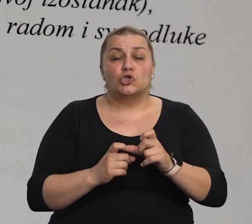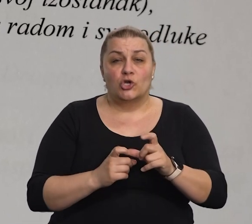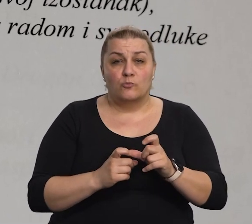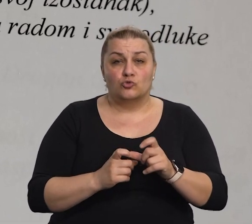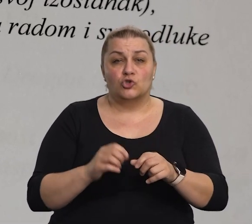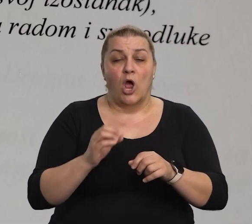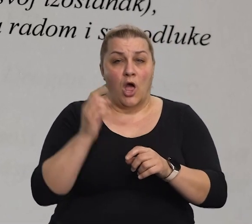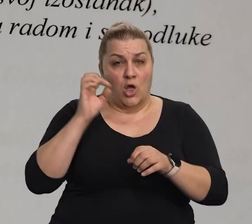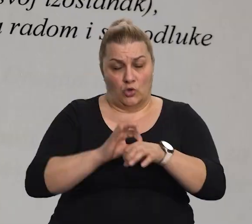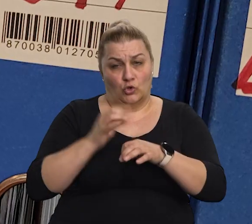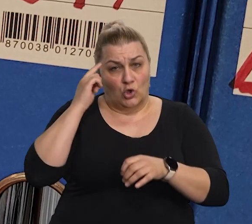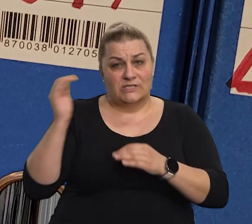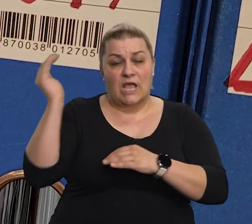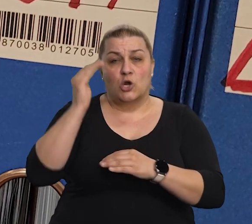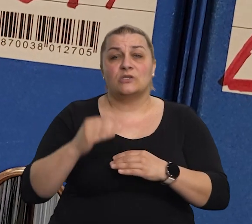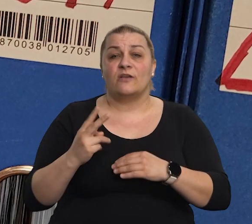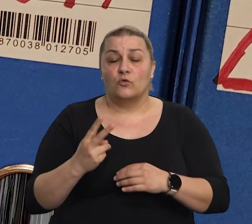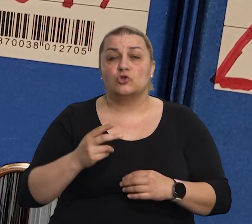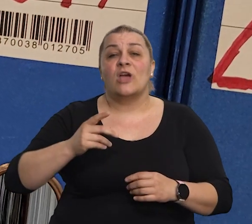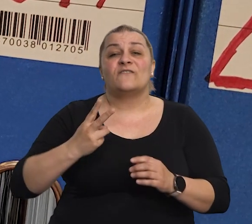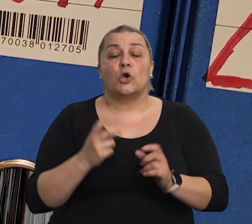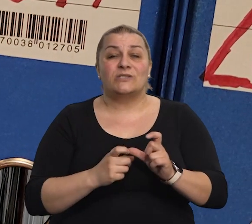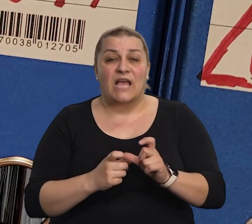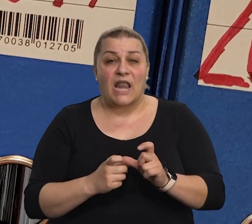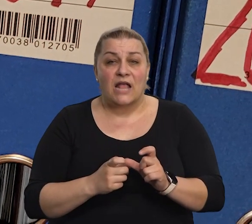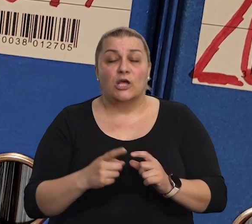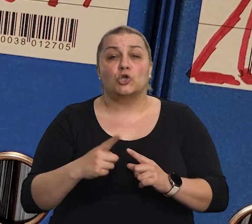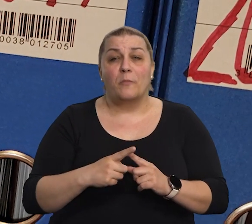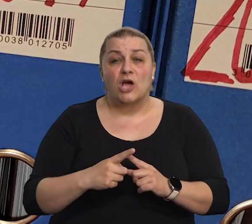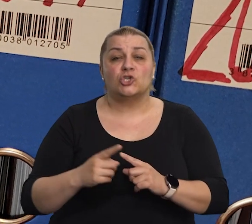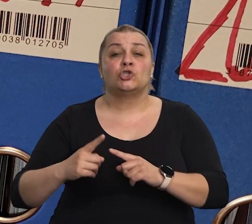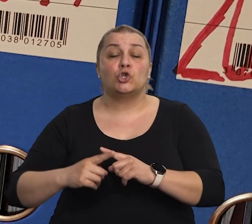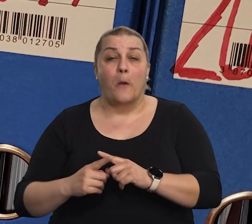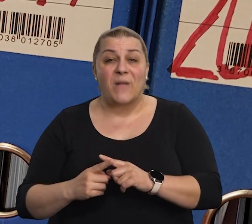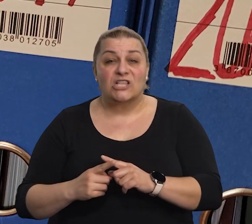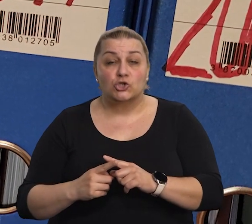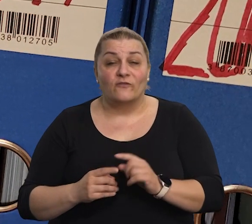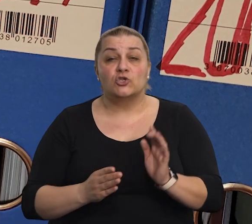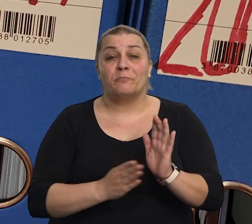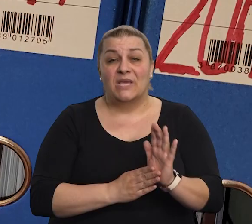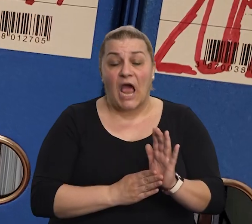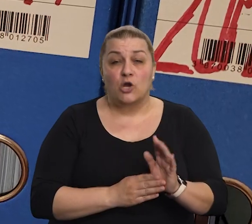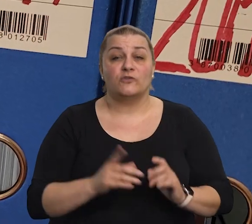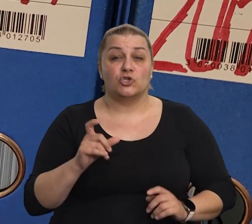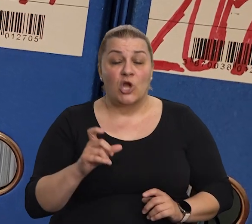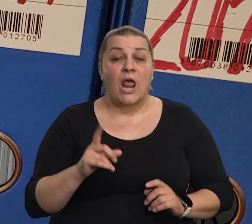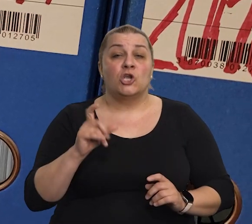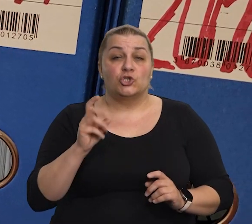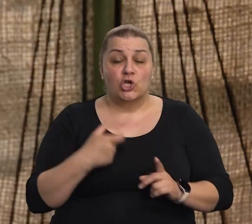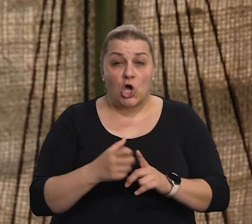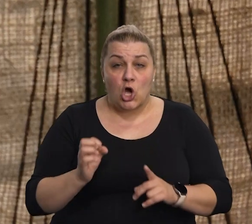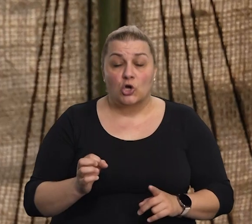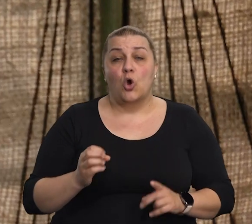Munđa, dr. Znanosi Vlado Nujić, poto Vinko Sanader, Luka Tomašević, Mario Tomasović, Nedjeljko Mihanović, Joško Čelan, Jozo Čirko,